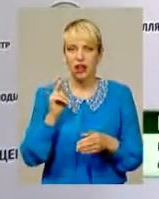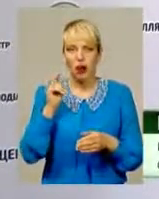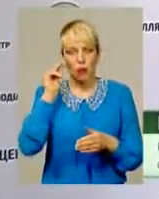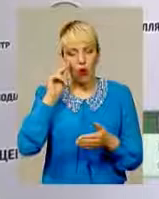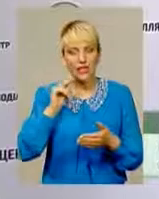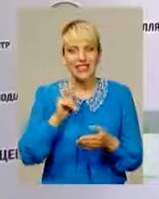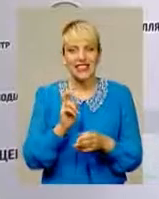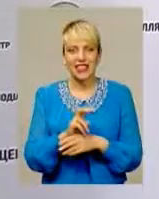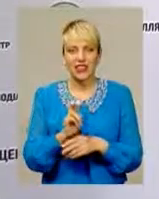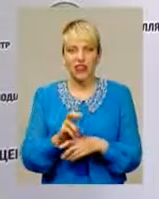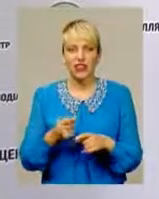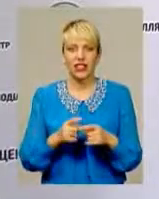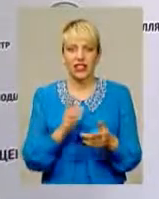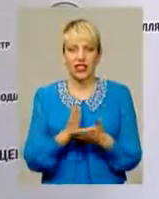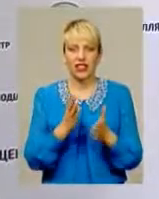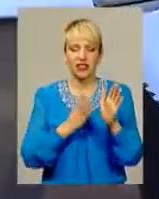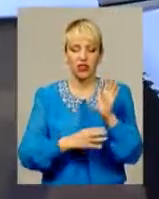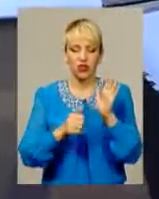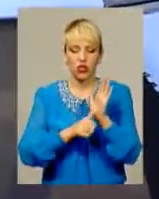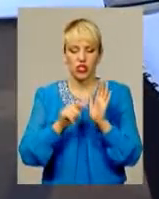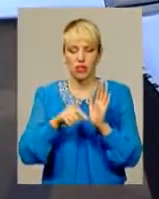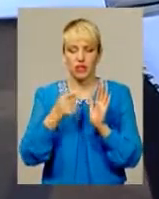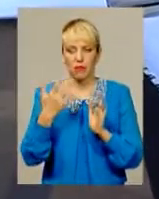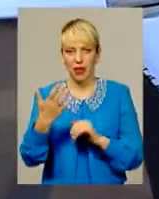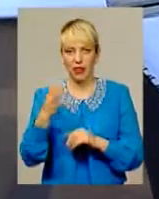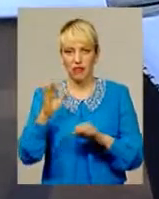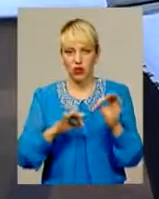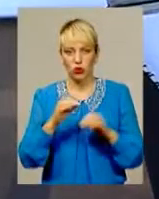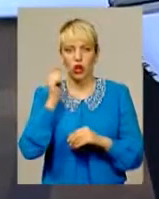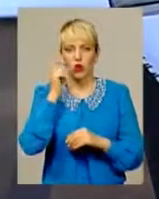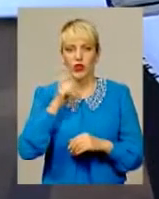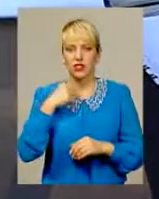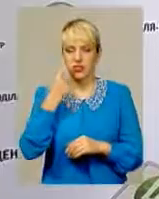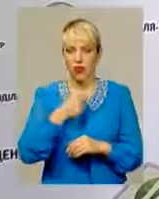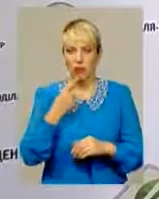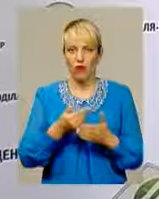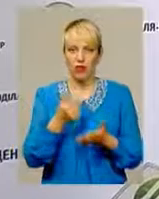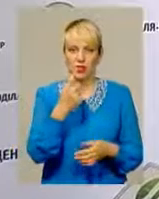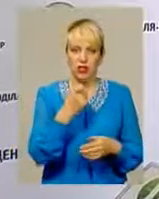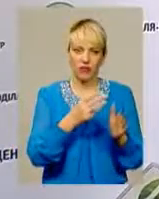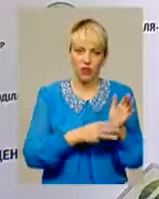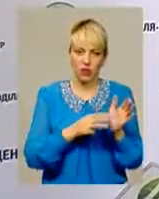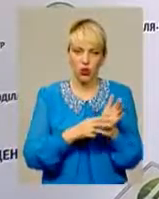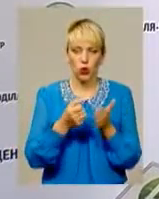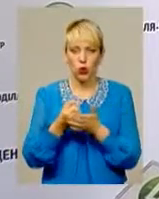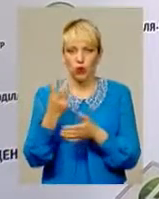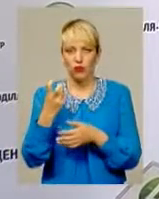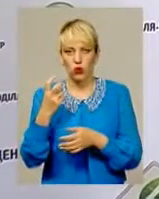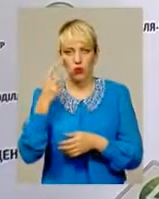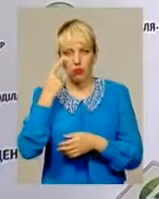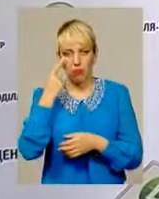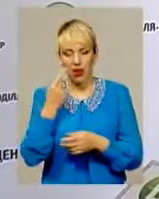який становить 96,5%. Українська мова, то від 180 до 200 балів в нас набрало